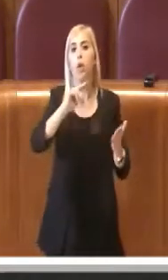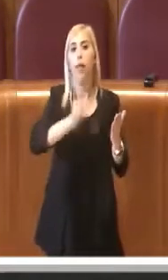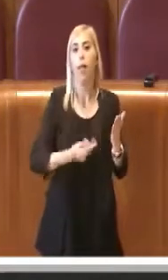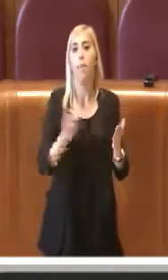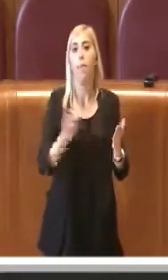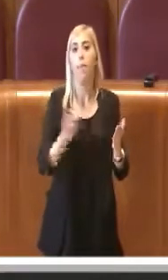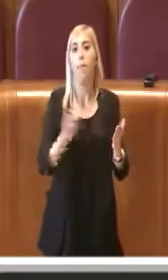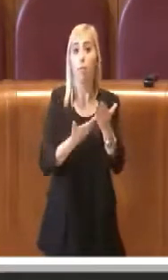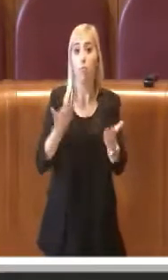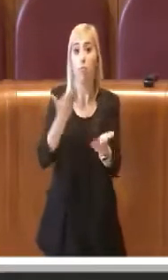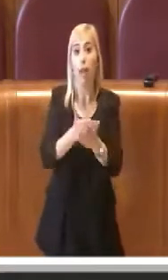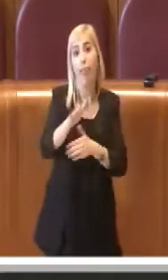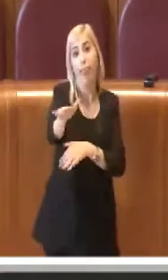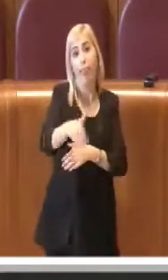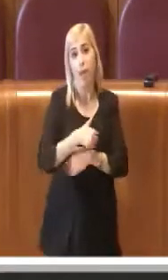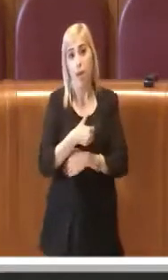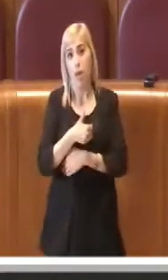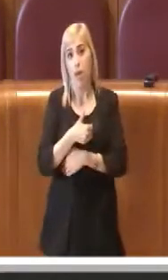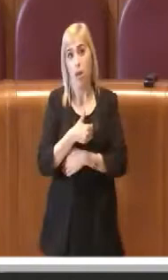ritiro.